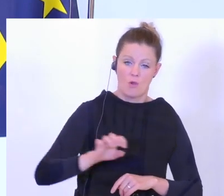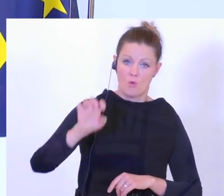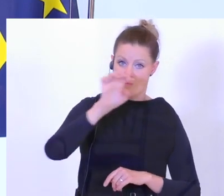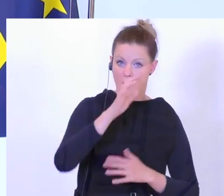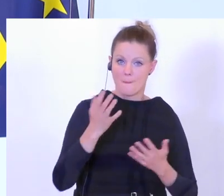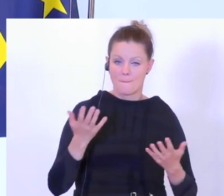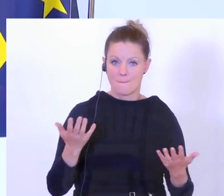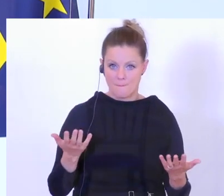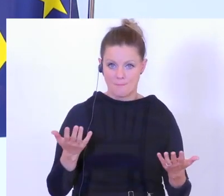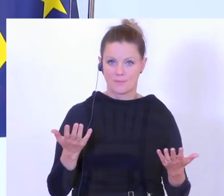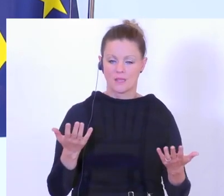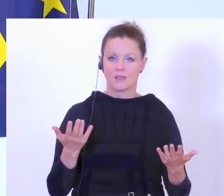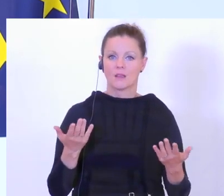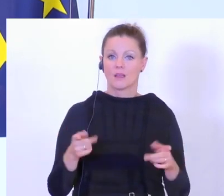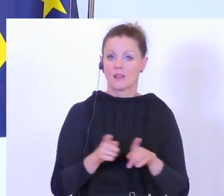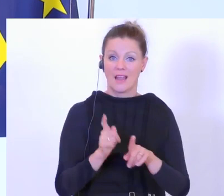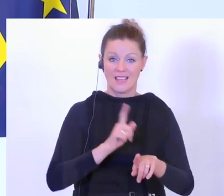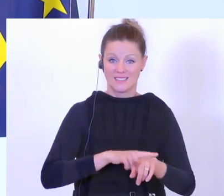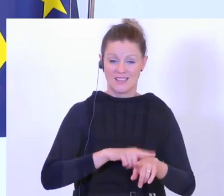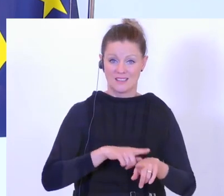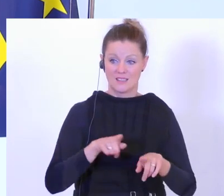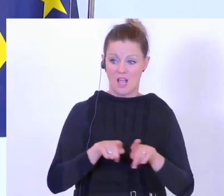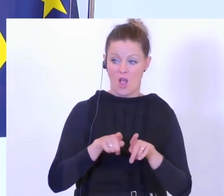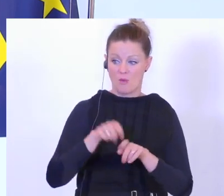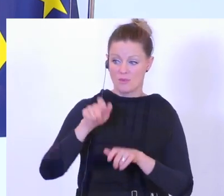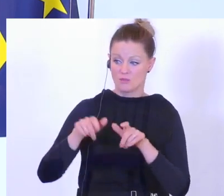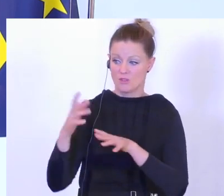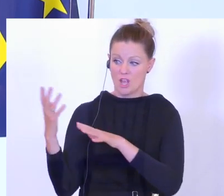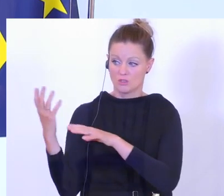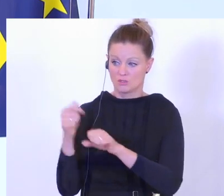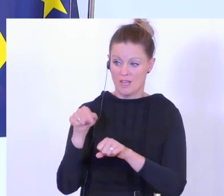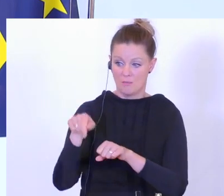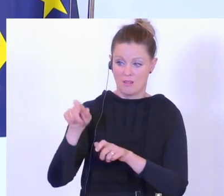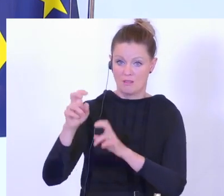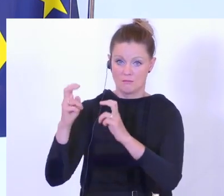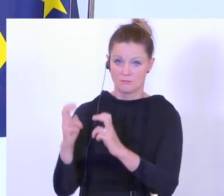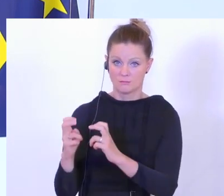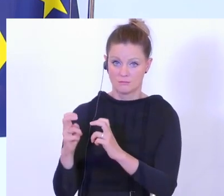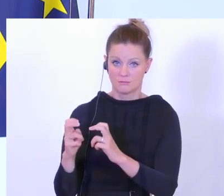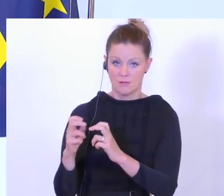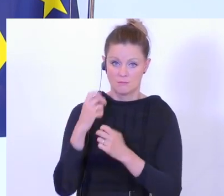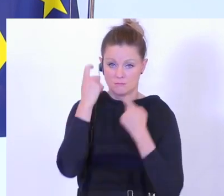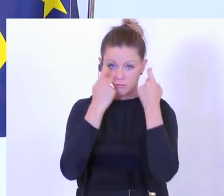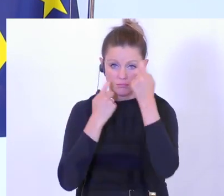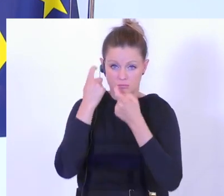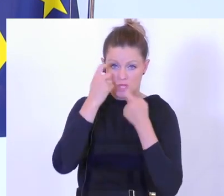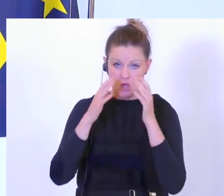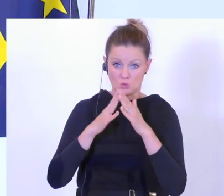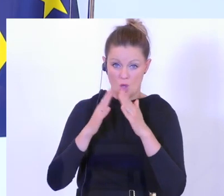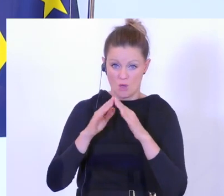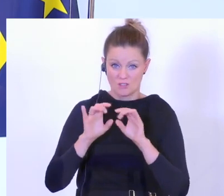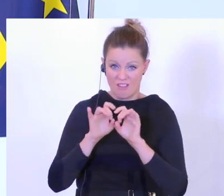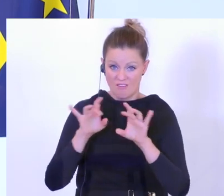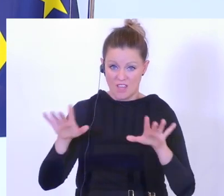Bereichen. Und gleichzeitig haben die Geschleppten auch Sorge, wie es zu Hause geht mit diesem Virus, wie es der zurückgelassenen Familie geht